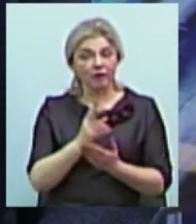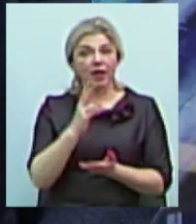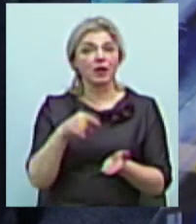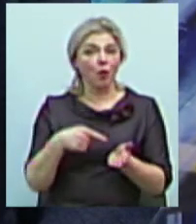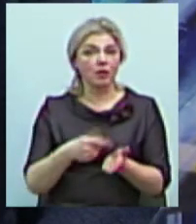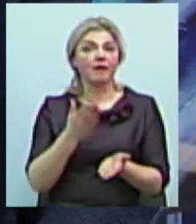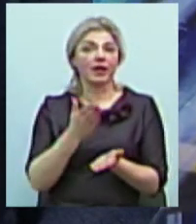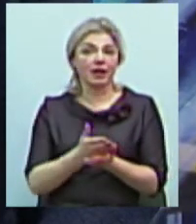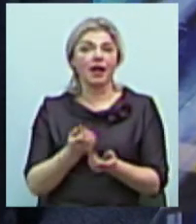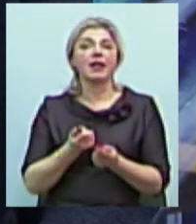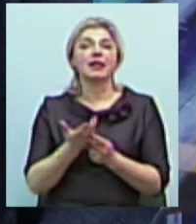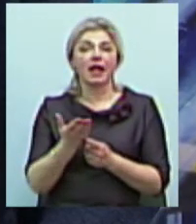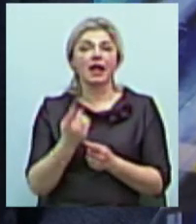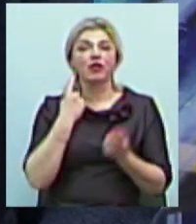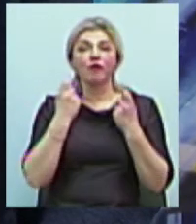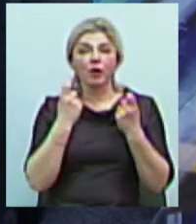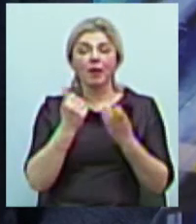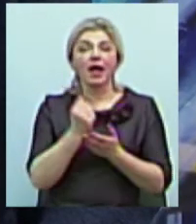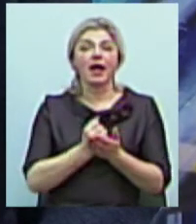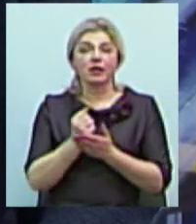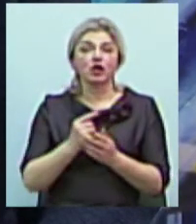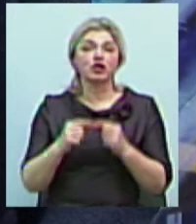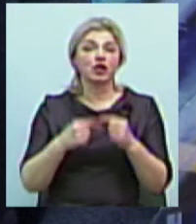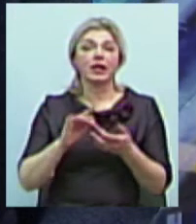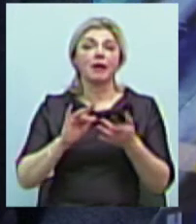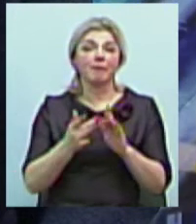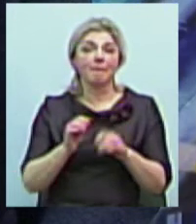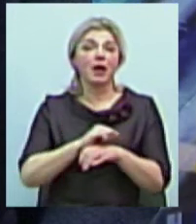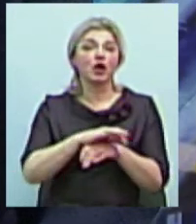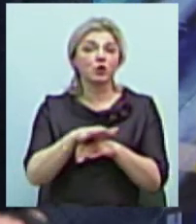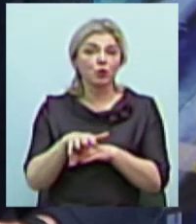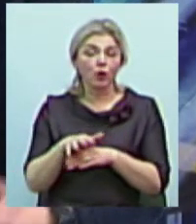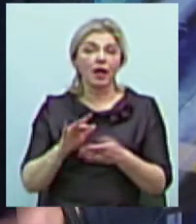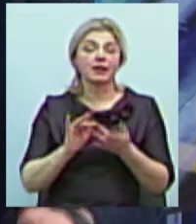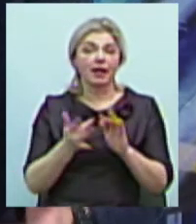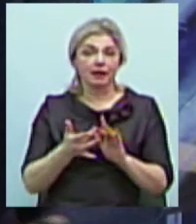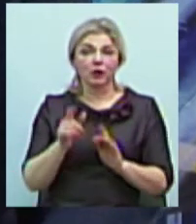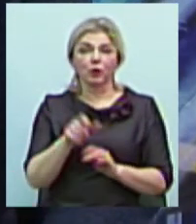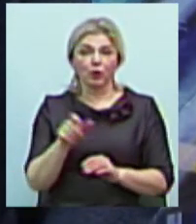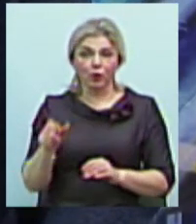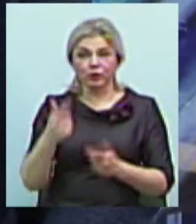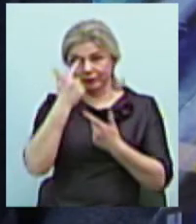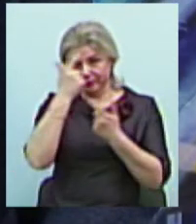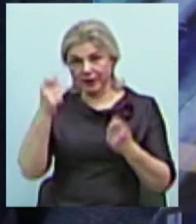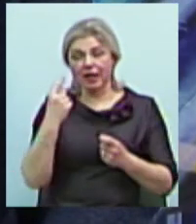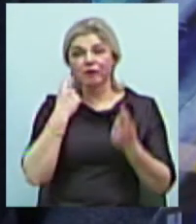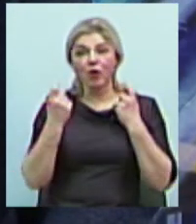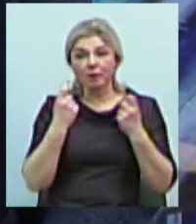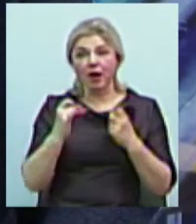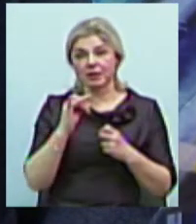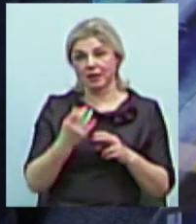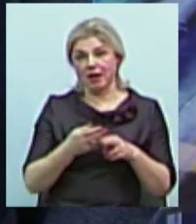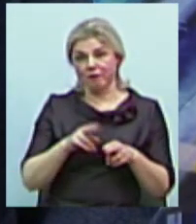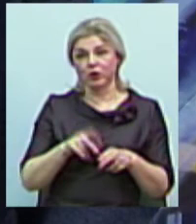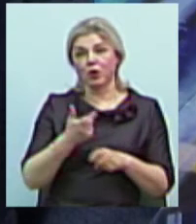декілька інформ-ресурсів, які через інтернет, через мережу інтернет, людям доносить інформацію. І вони дуже популярні